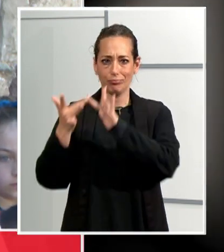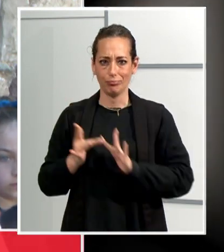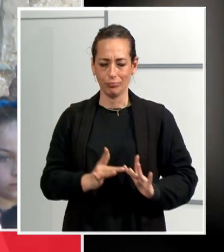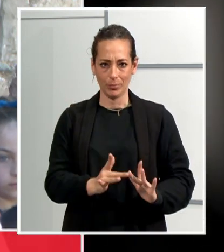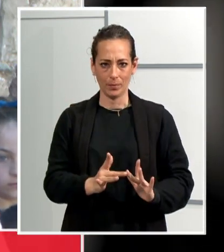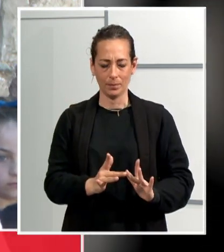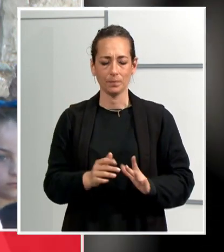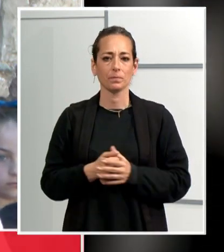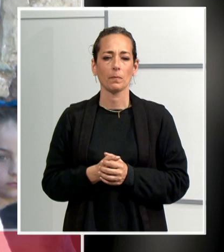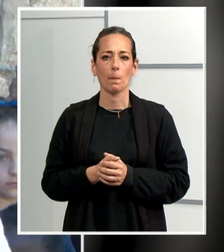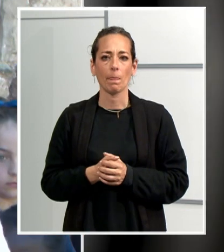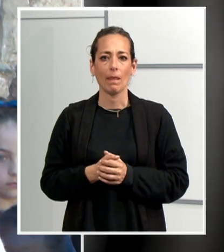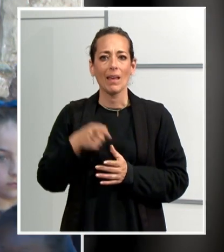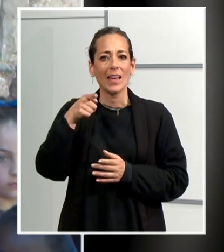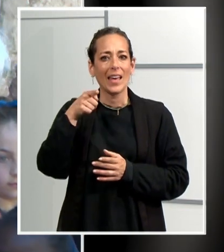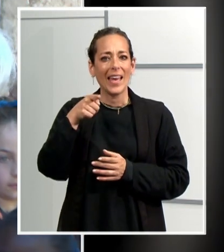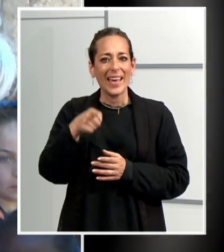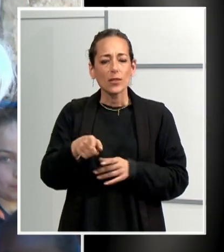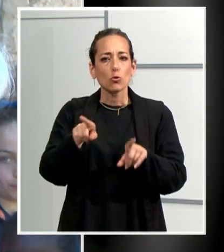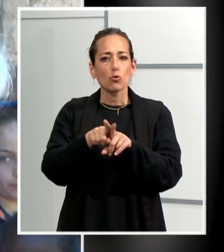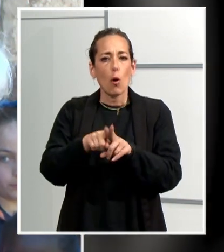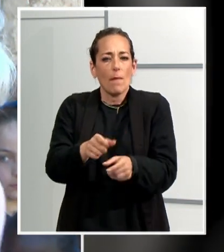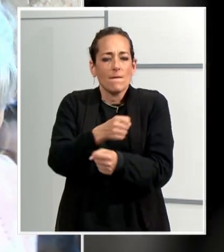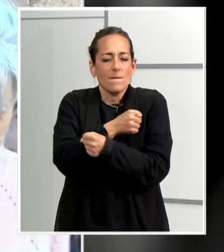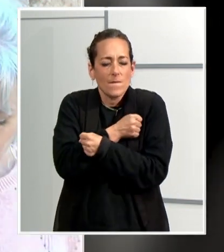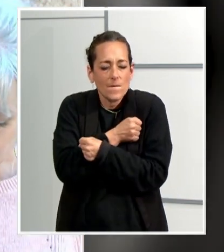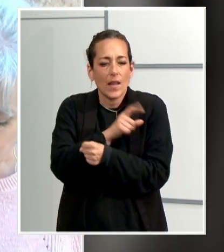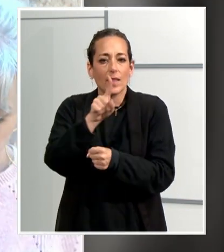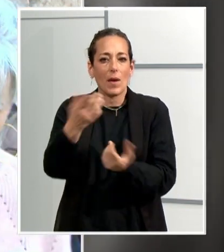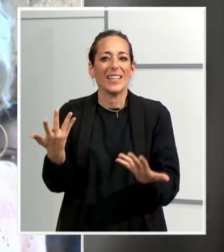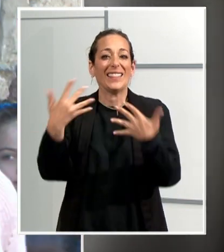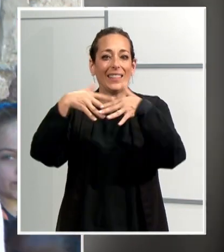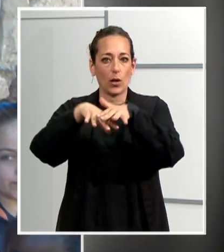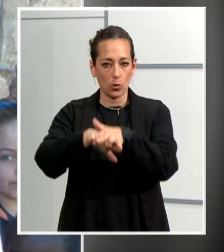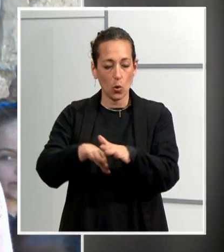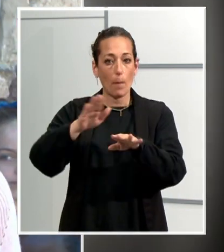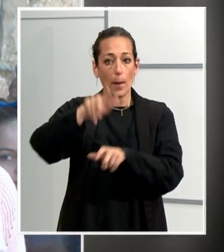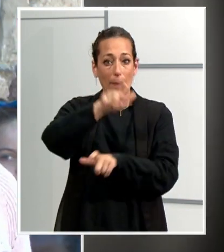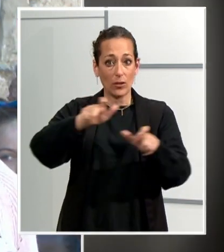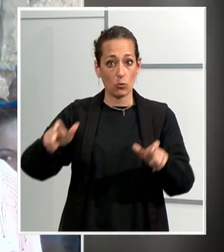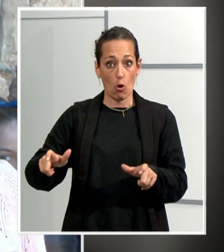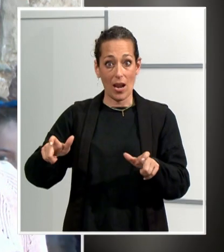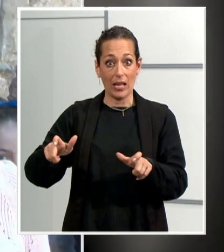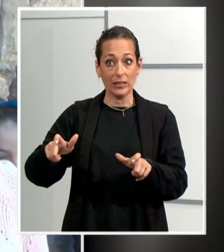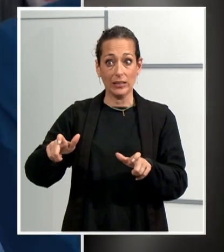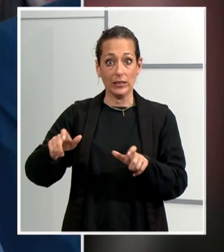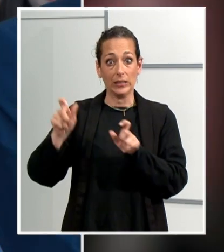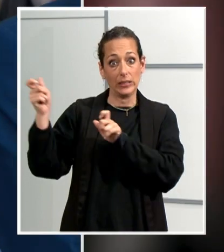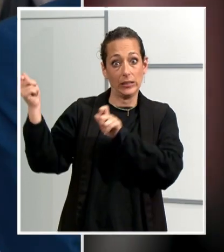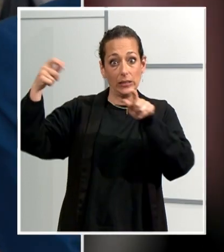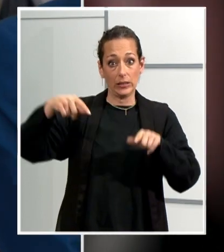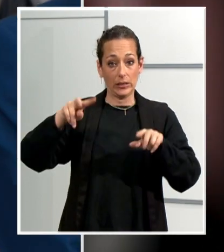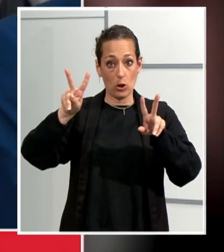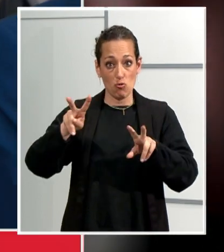nostra ciutat. És un factor d'estima a la ciutat, d'integració per l'alumnat nouvingut, de terrassenquisme al capdavall. Per